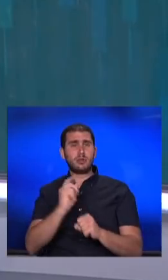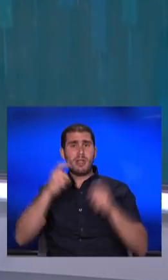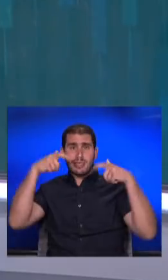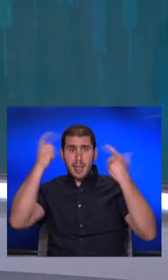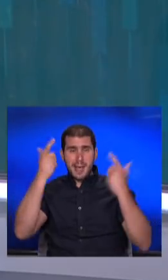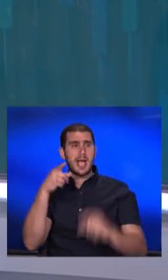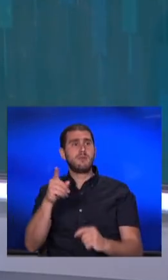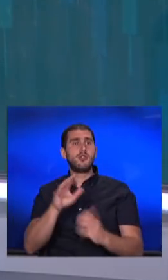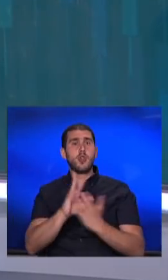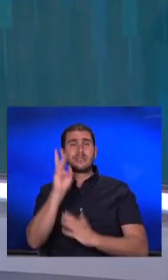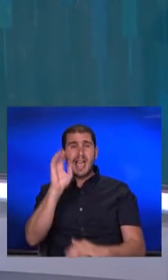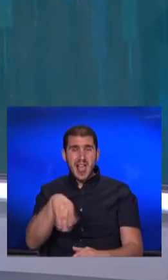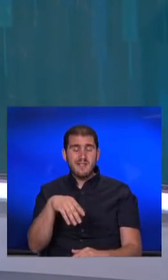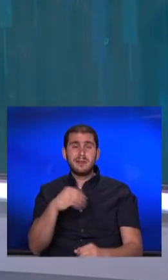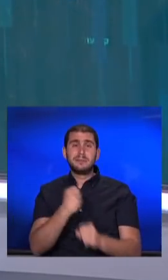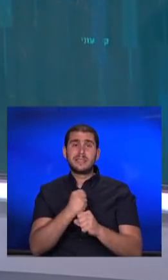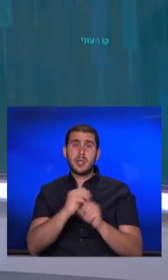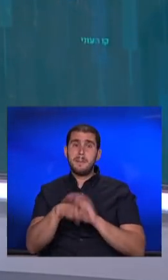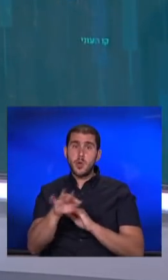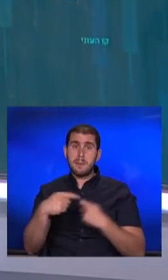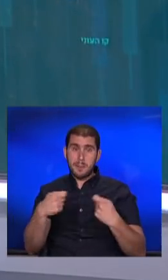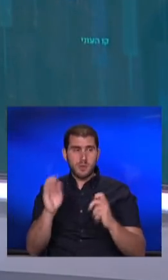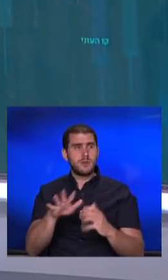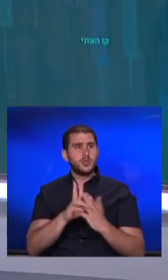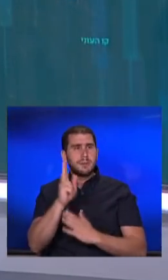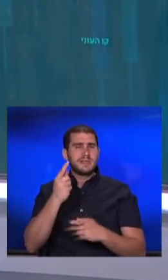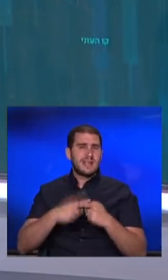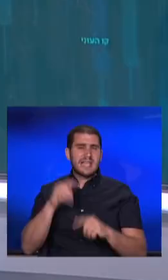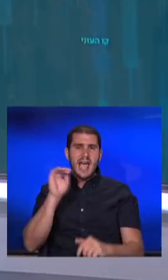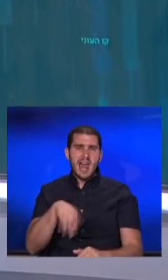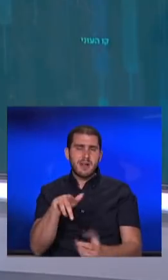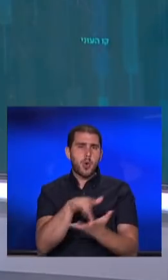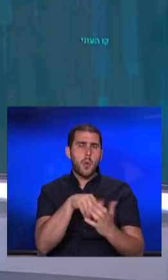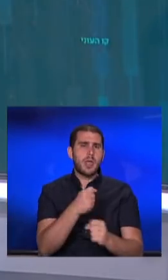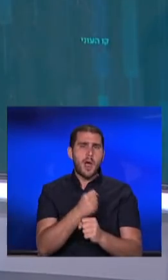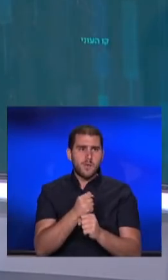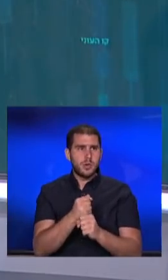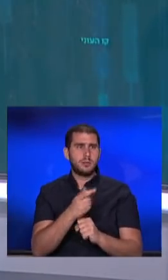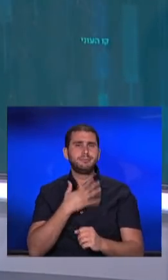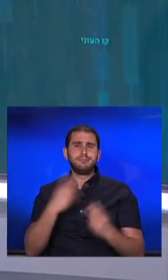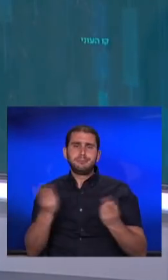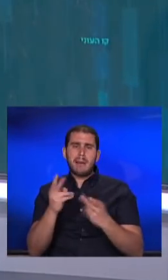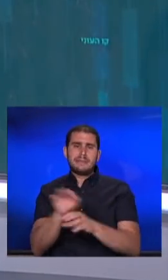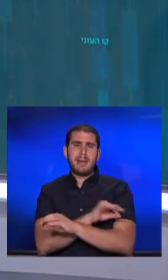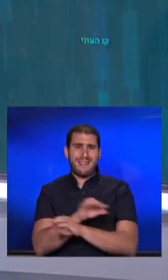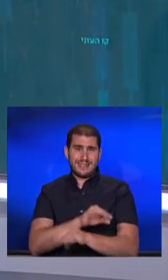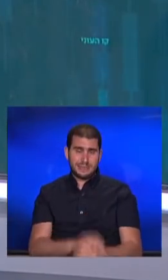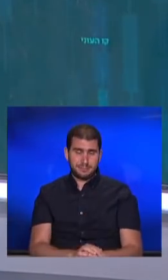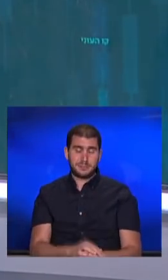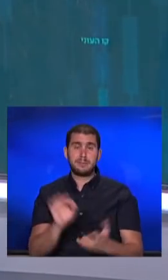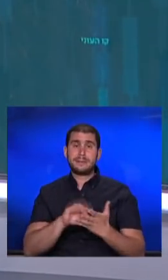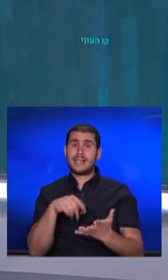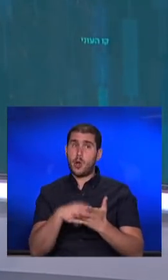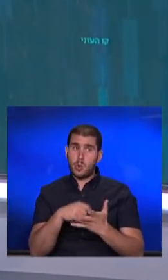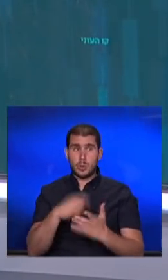13 אלף משרות פנויות במחירות, ו-12.5 אלף במקומות עבודה שמשוווים למהנדסים. במשרד האוצר